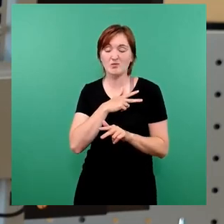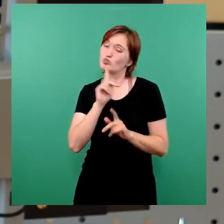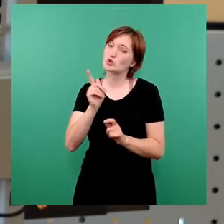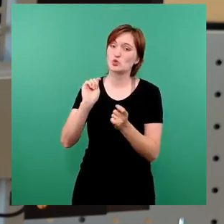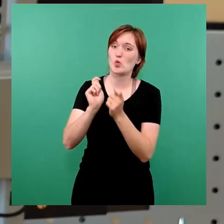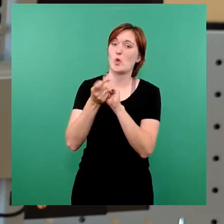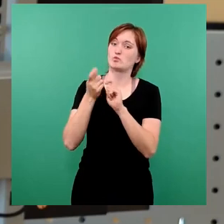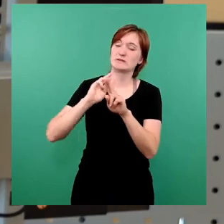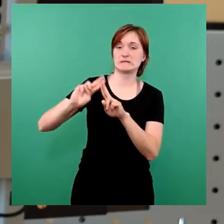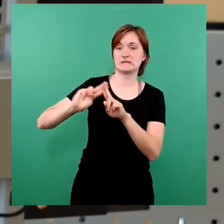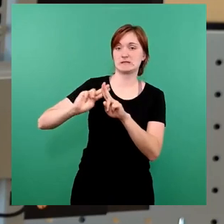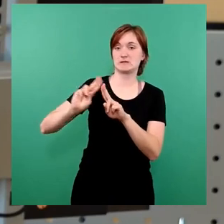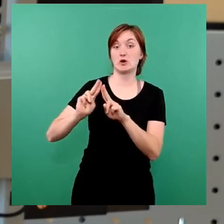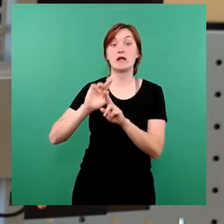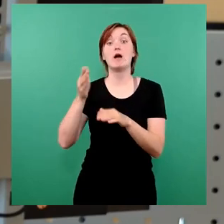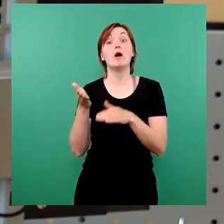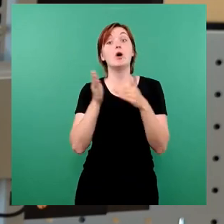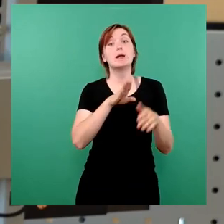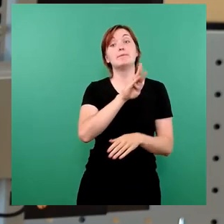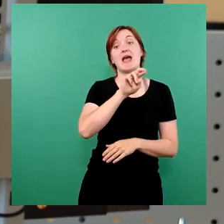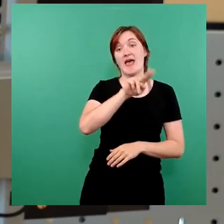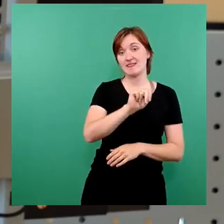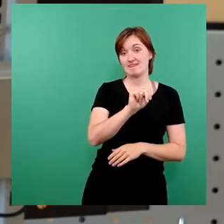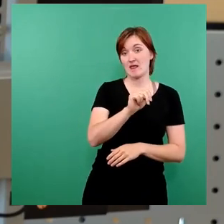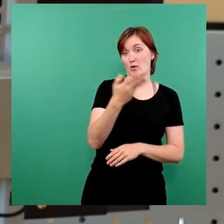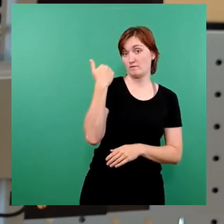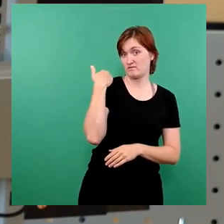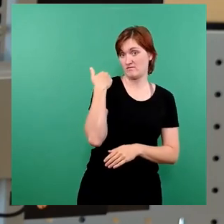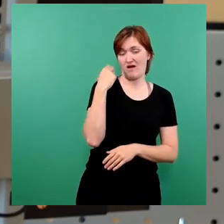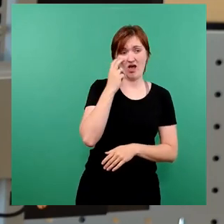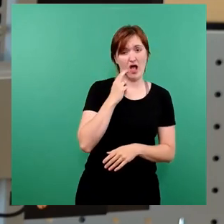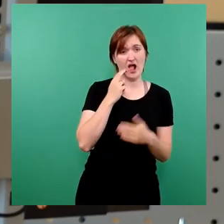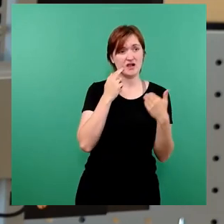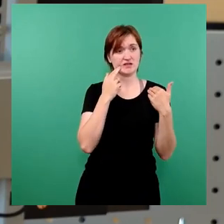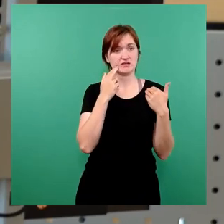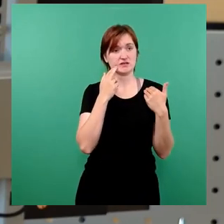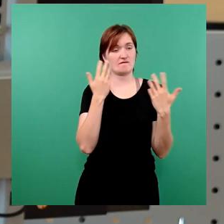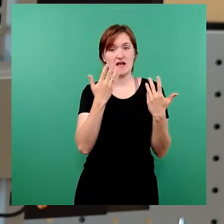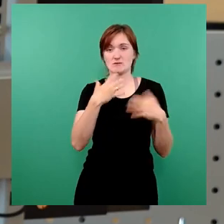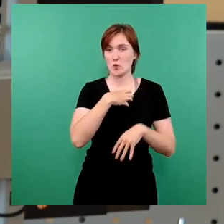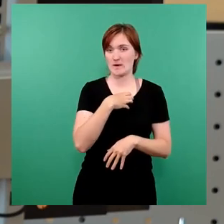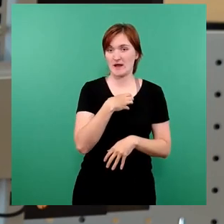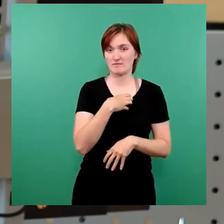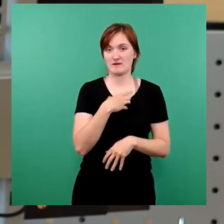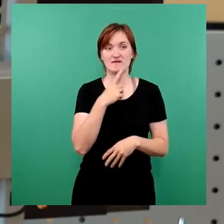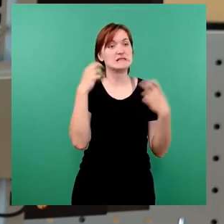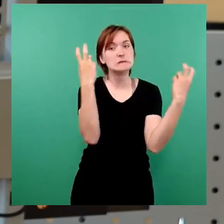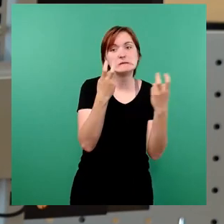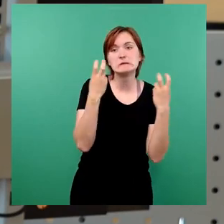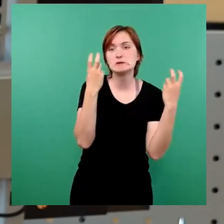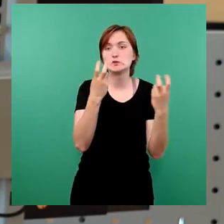Und die BAN im alten Stil, die scheiterte ja vor allem immer an der erfolglosen Suche nach einem